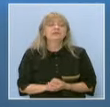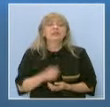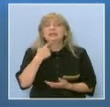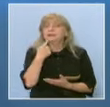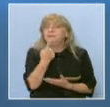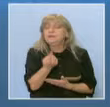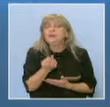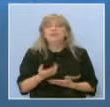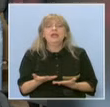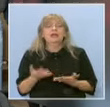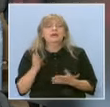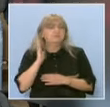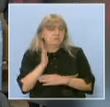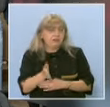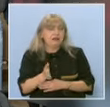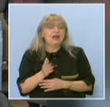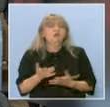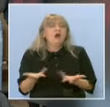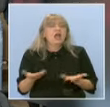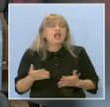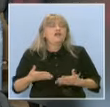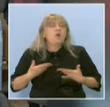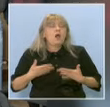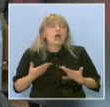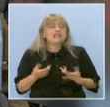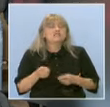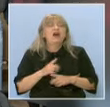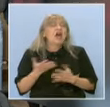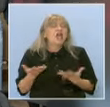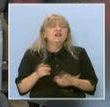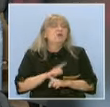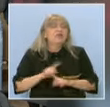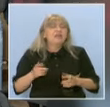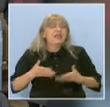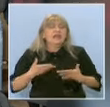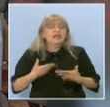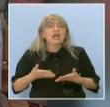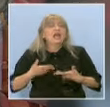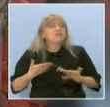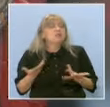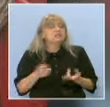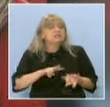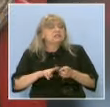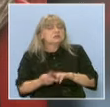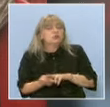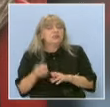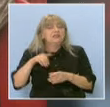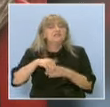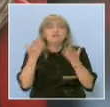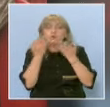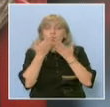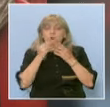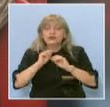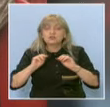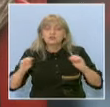да ги попитаме директно. Какво ви харесва, какво не ви харесва, какво искате да се промени в образованието, какво искате